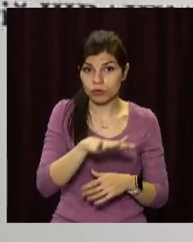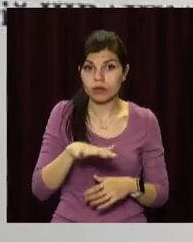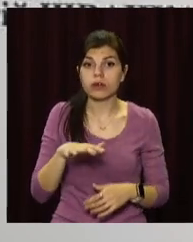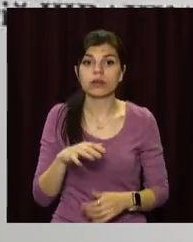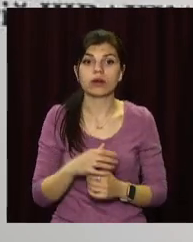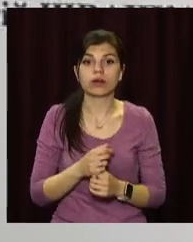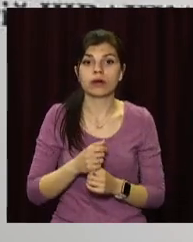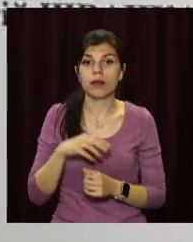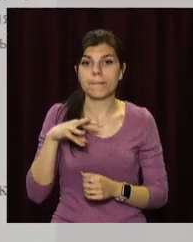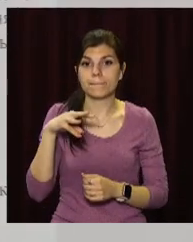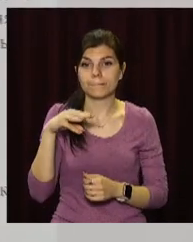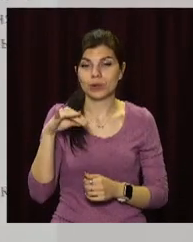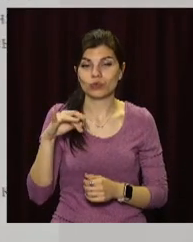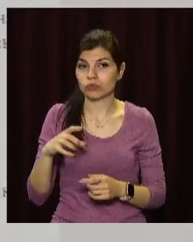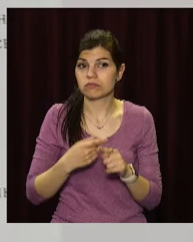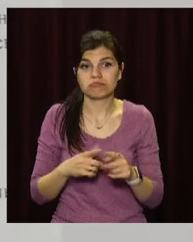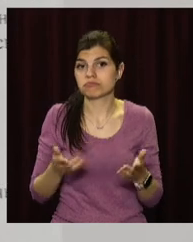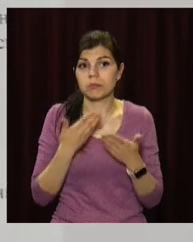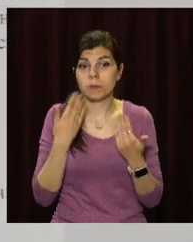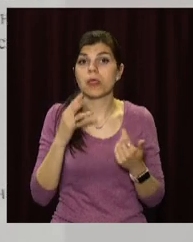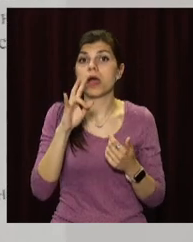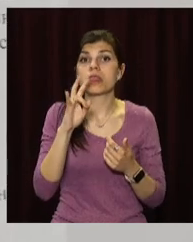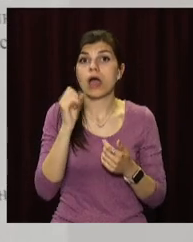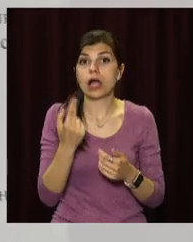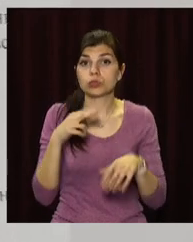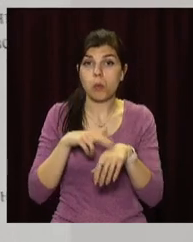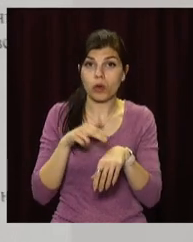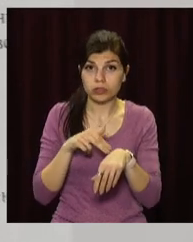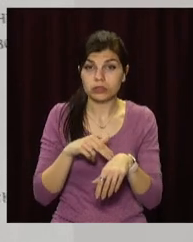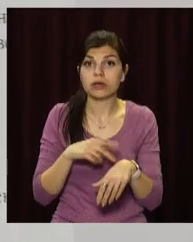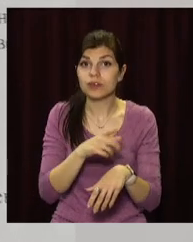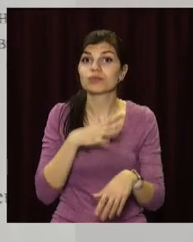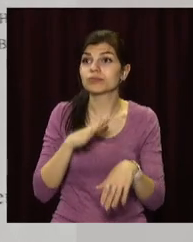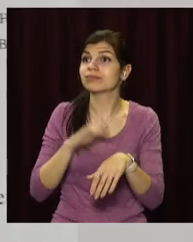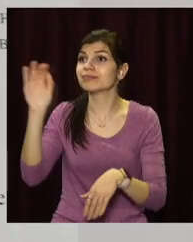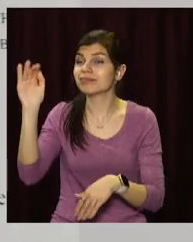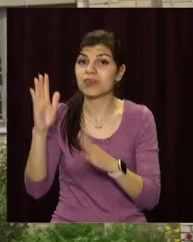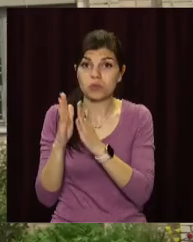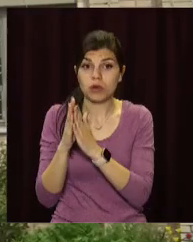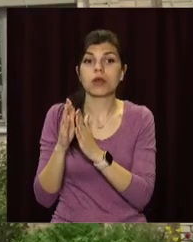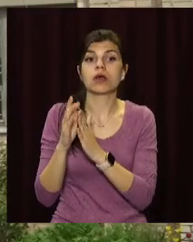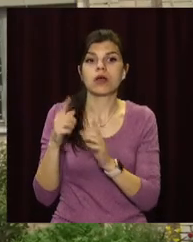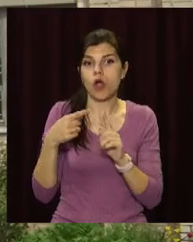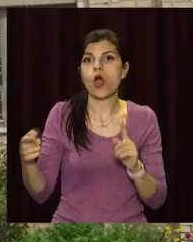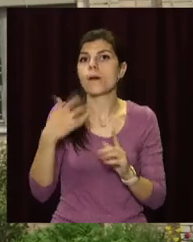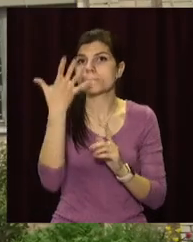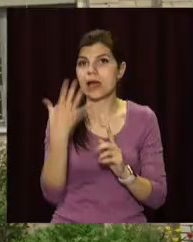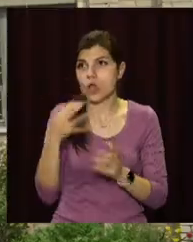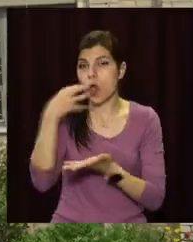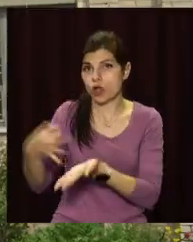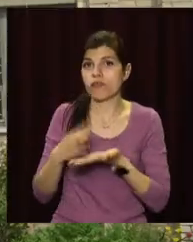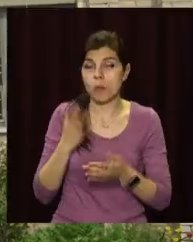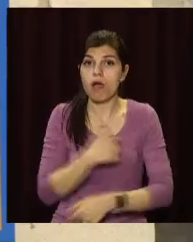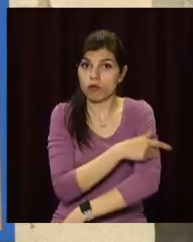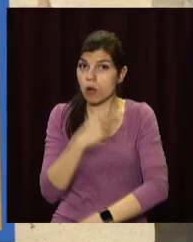Мін'юсту та МОЗ відсутні. Нацполіція, куди відкритий, направив запит на коментар, пообіцяла відповідь за п'ять днів. У лікарні ж попереджають, якщо